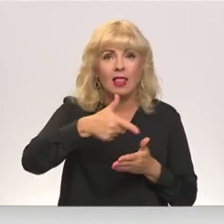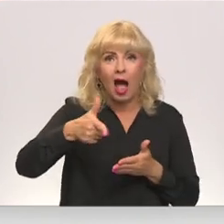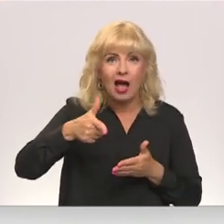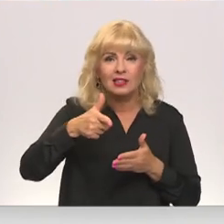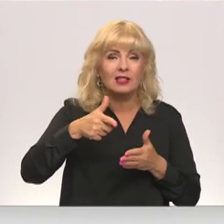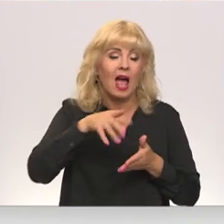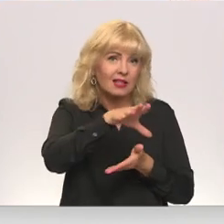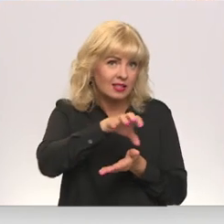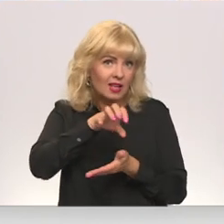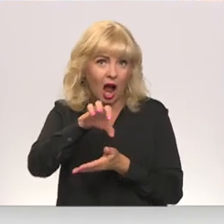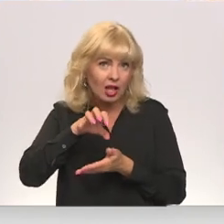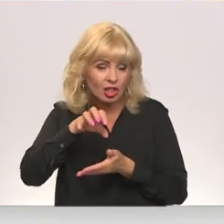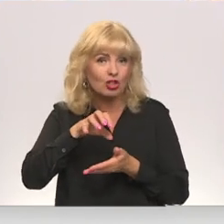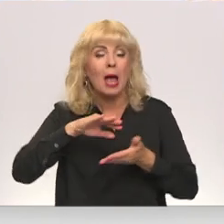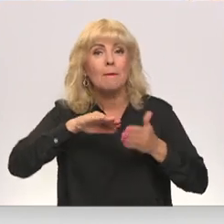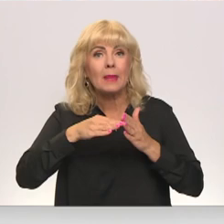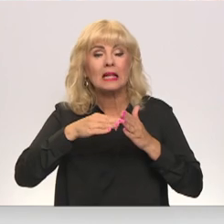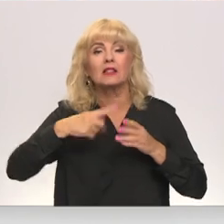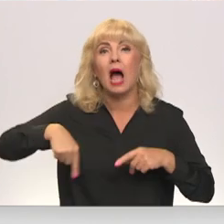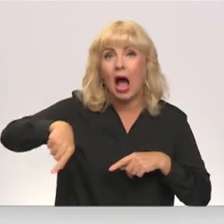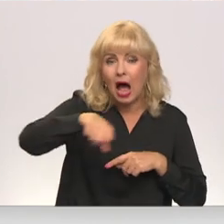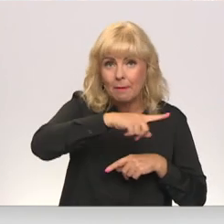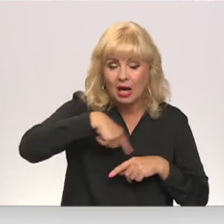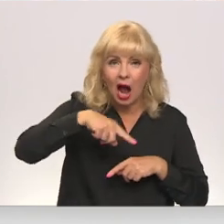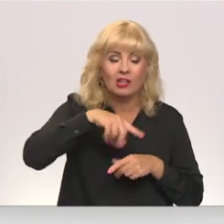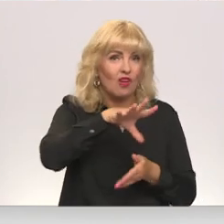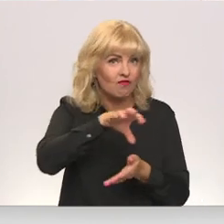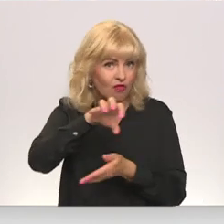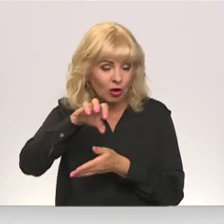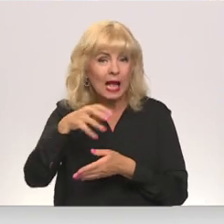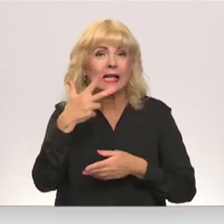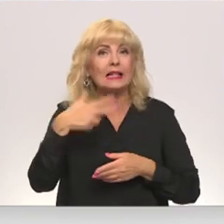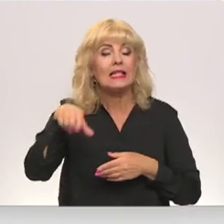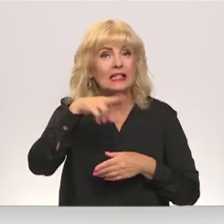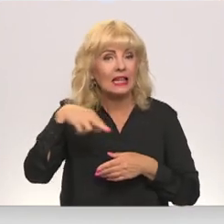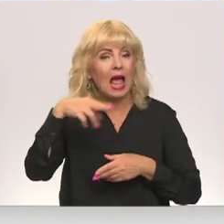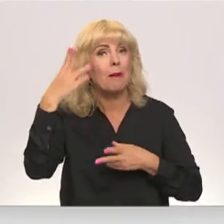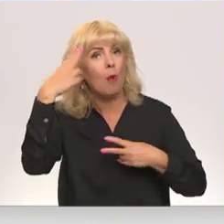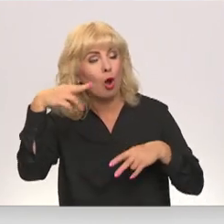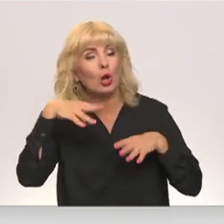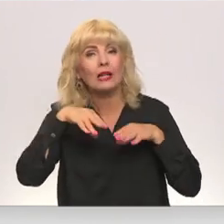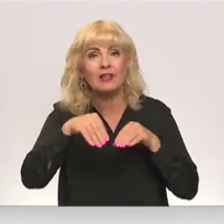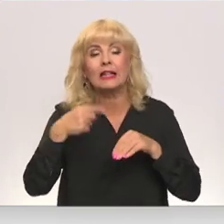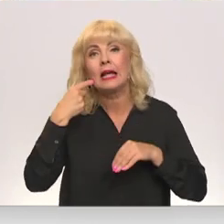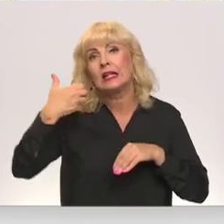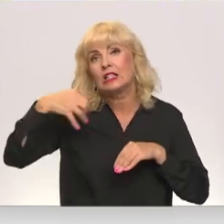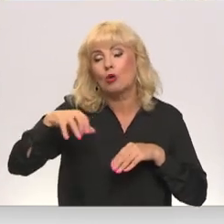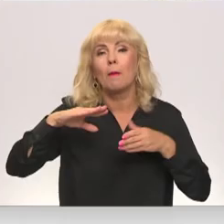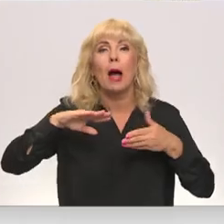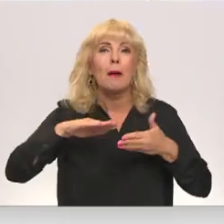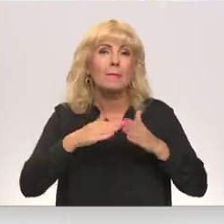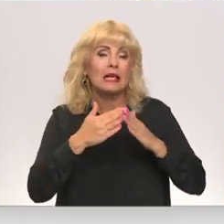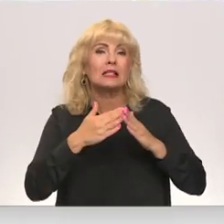iegūtu Rīgas pilsētas un apkārtnes 3D modeli. Latvijas televīzijai zināms, ka darbi tiek veikti Rīgas domas pilsētas